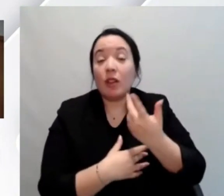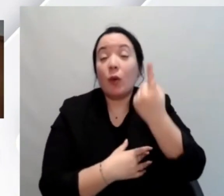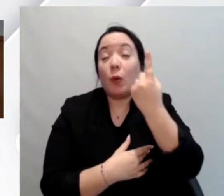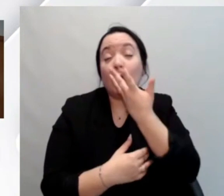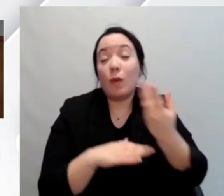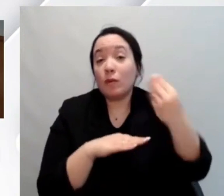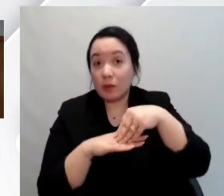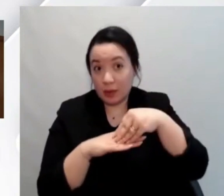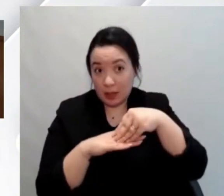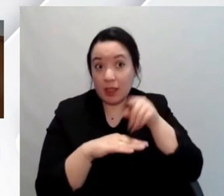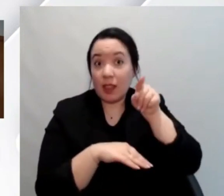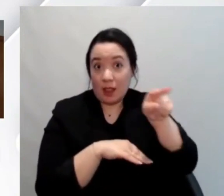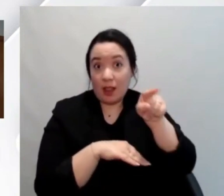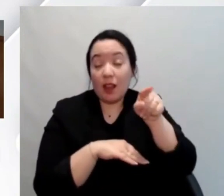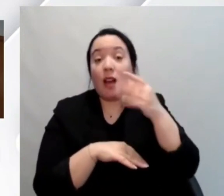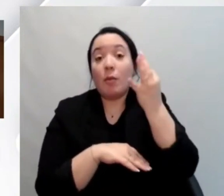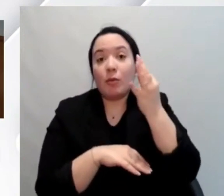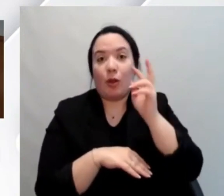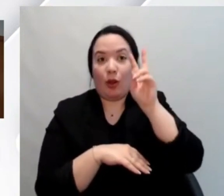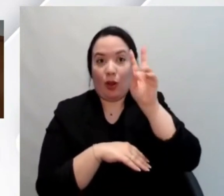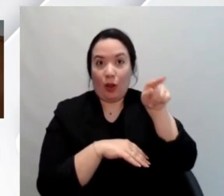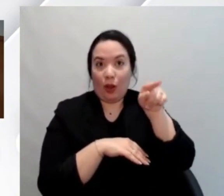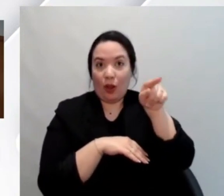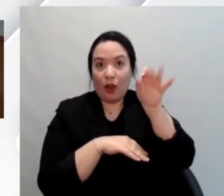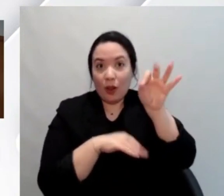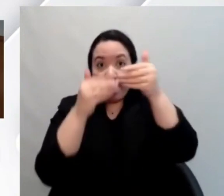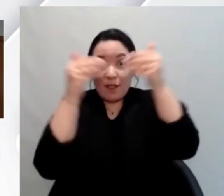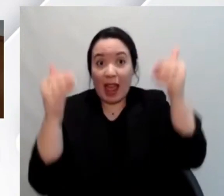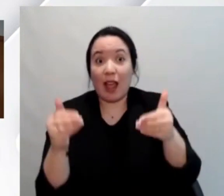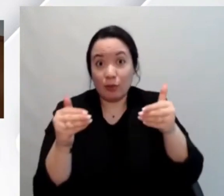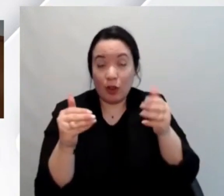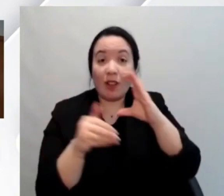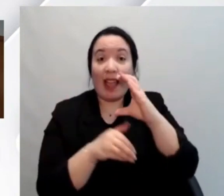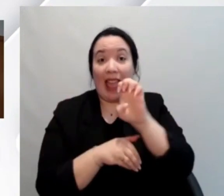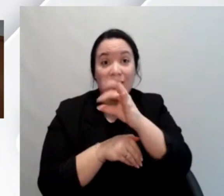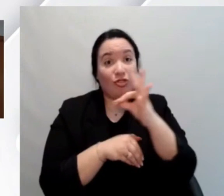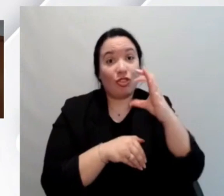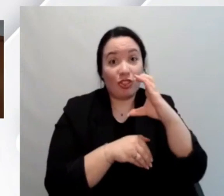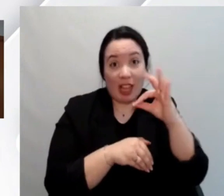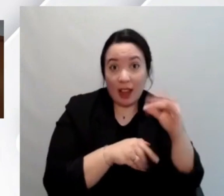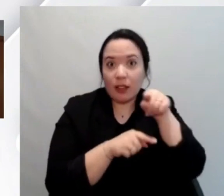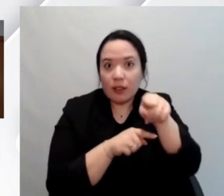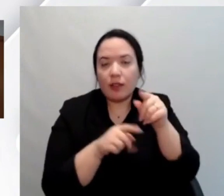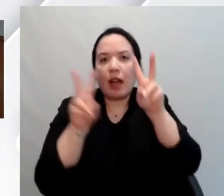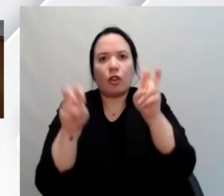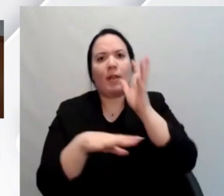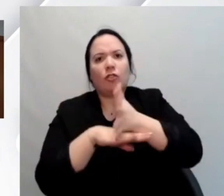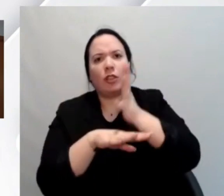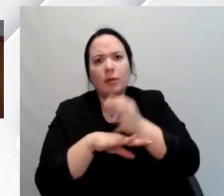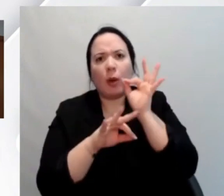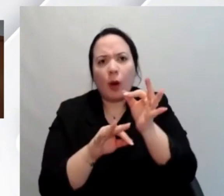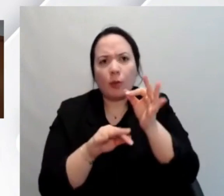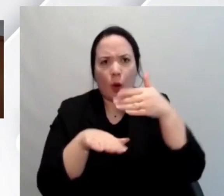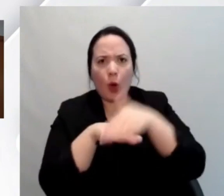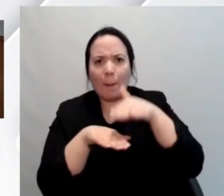'European Competence Framework ECF il tema dell'accessibilità è stato inserito tra le varie competenze come competenza